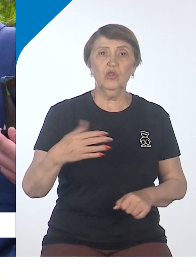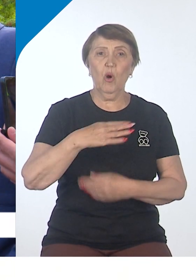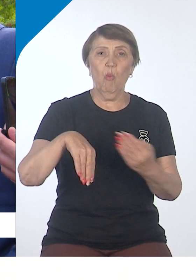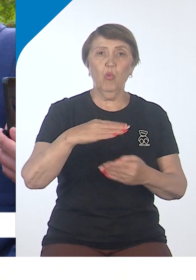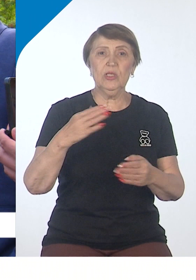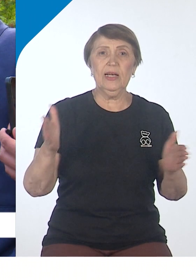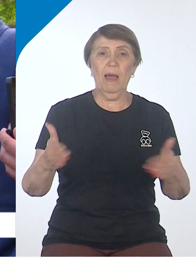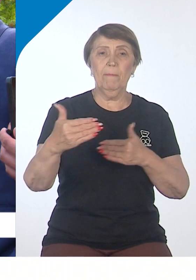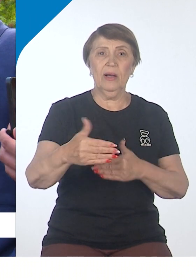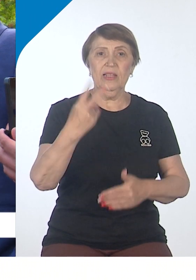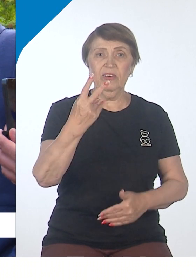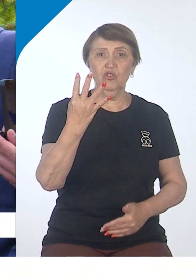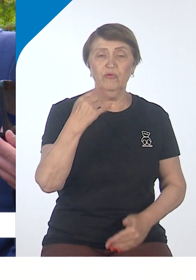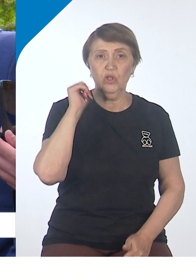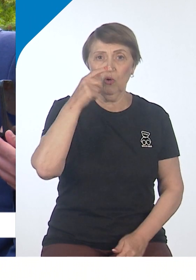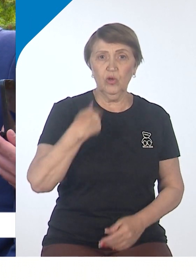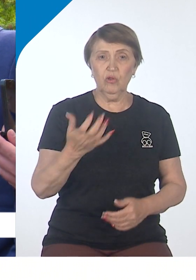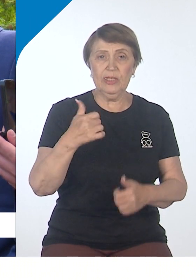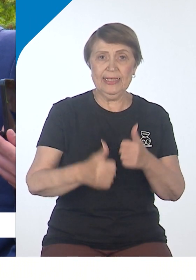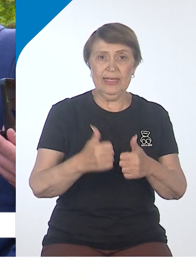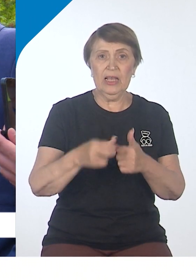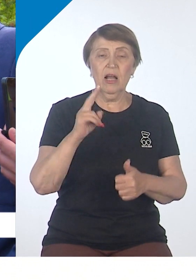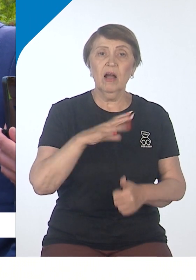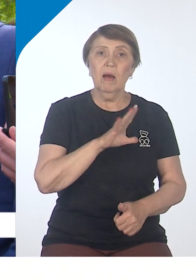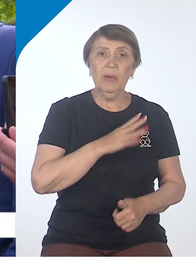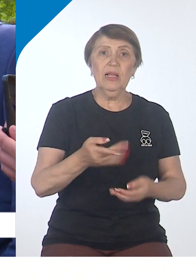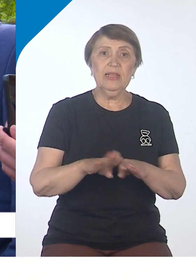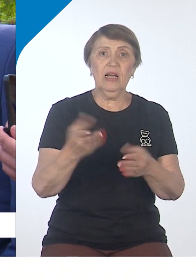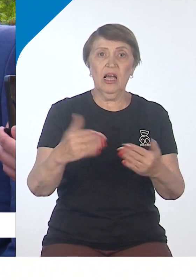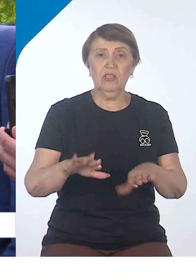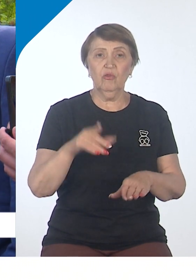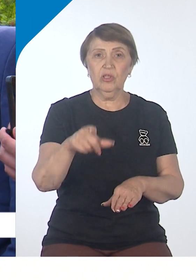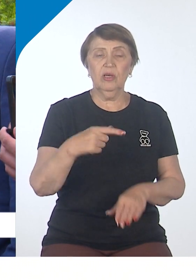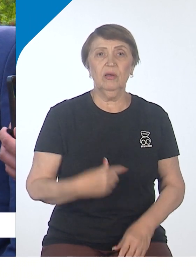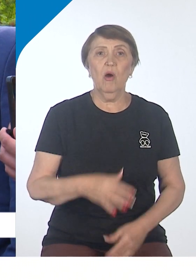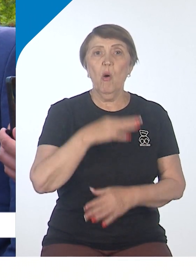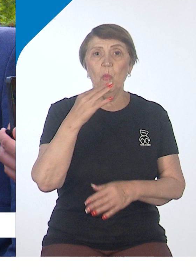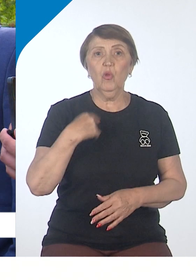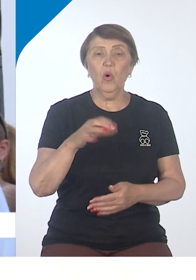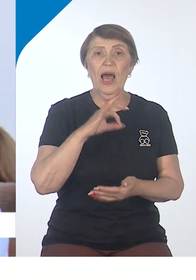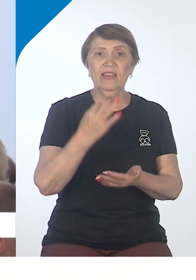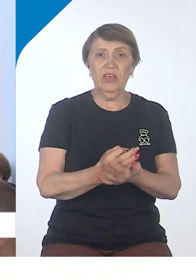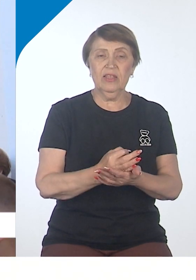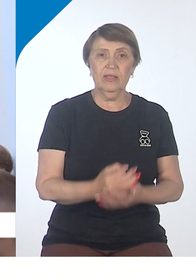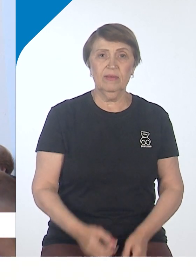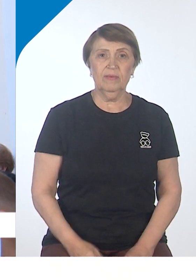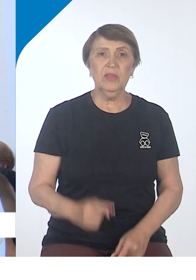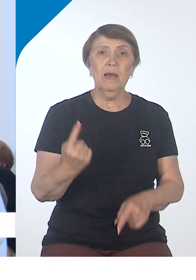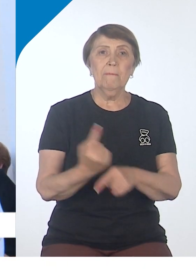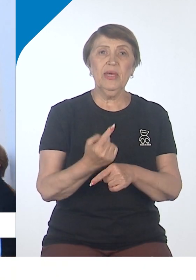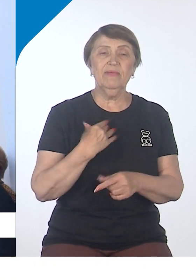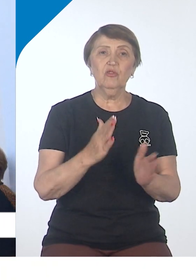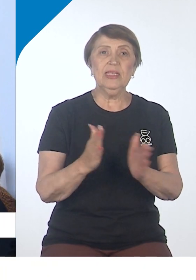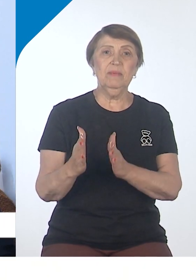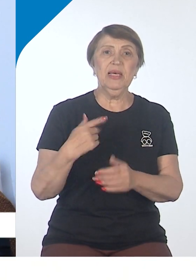24-й год середина. Как было, так все и есть. Вот и ответы. Куча ответов на это. Первостепенная задача